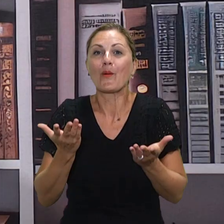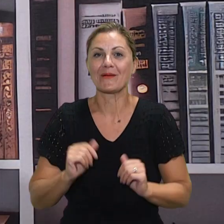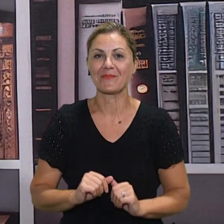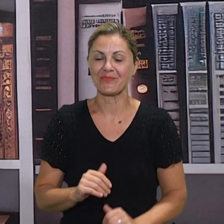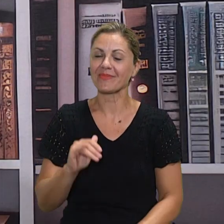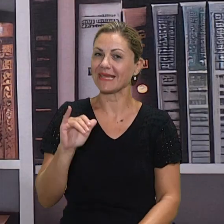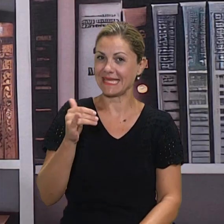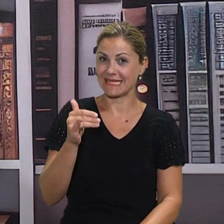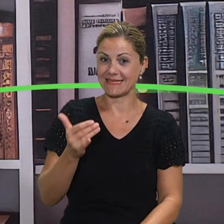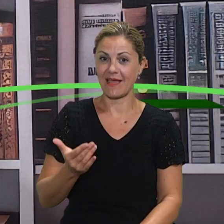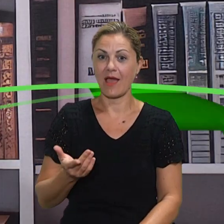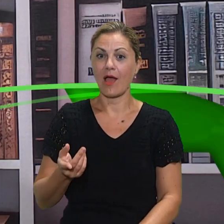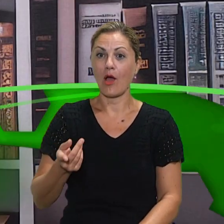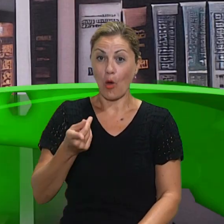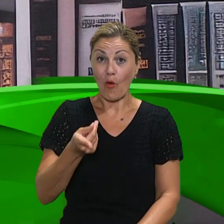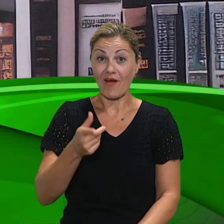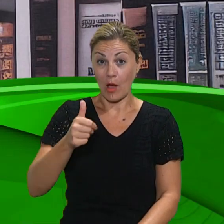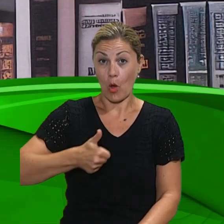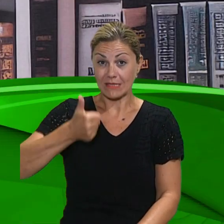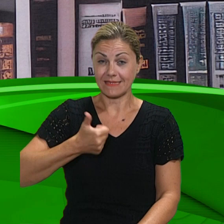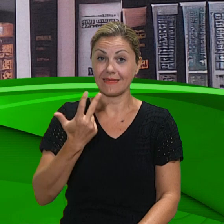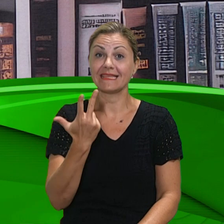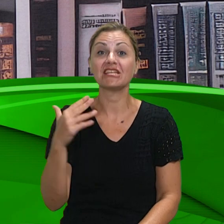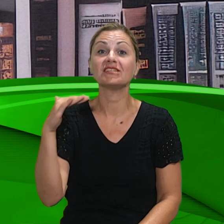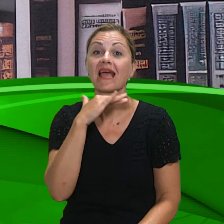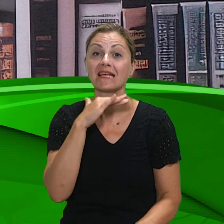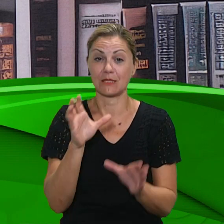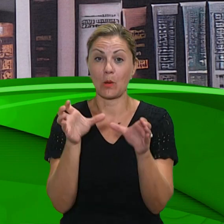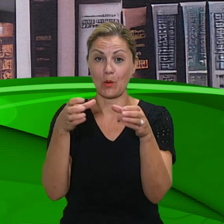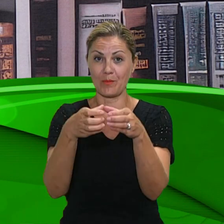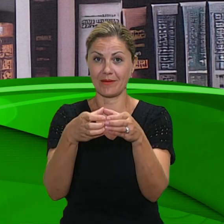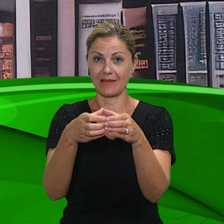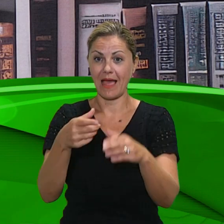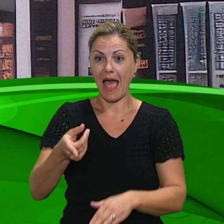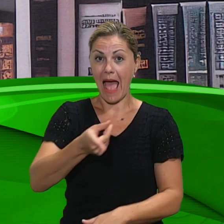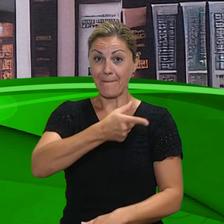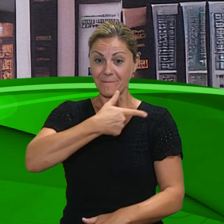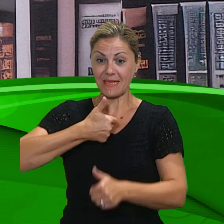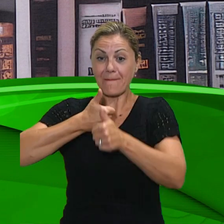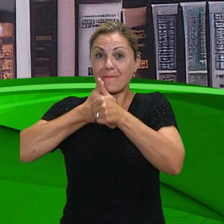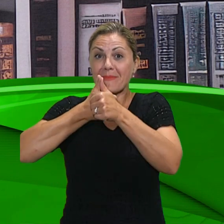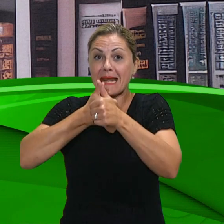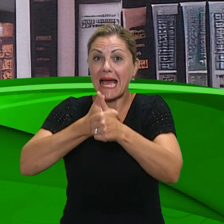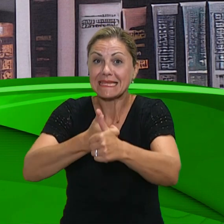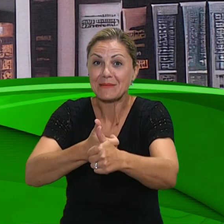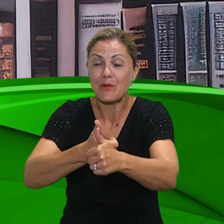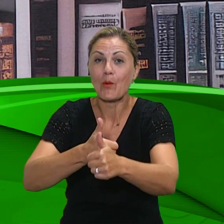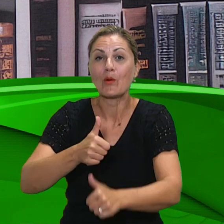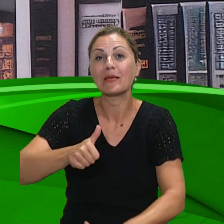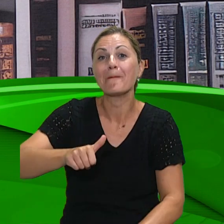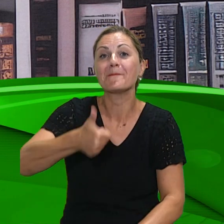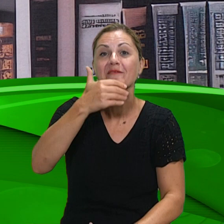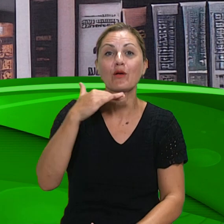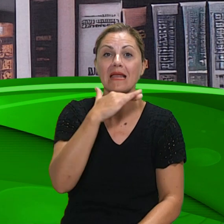Tako je, evo ovu godinu imam treće razrede. A što reći, pratimo ih od prvog do četvrtog razreda zapravo u onom ključnom